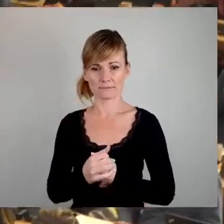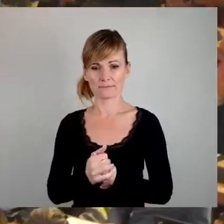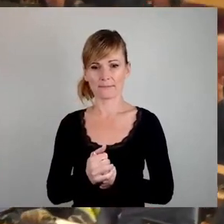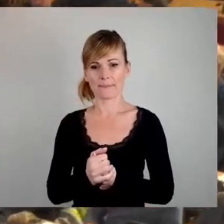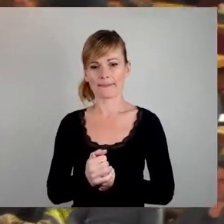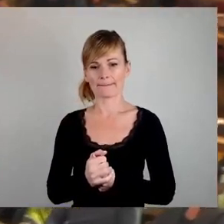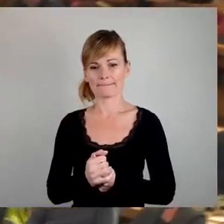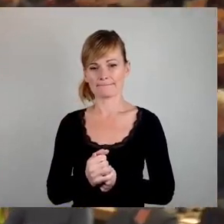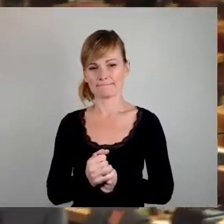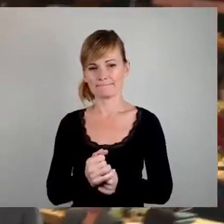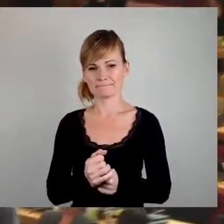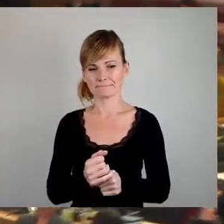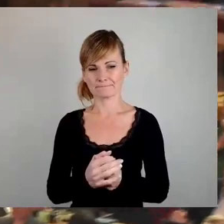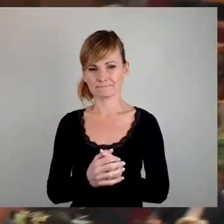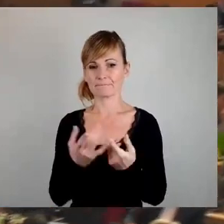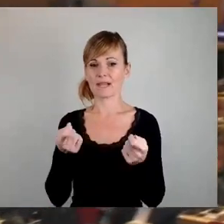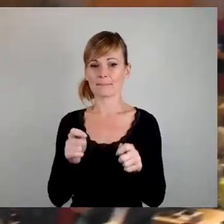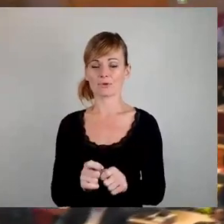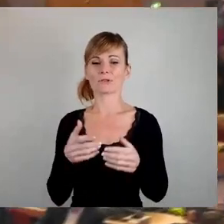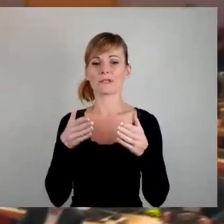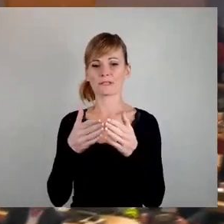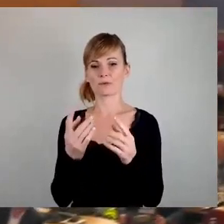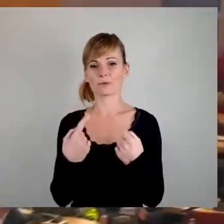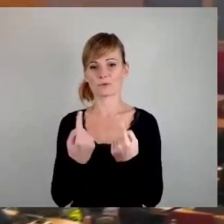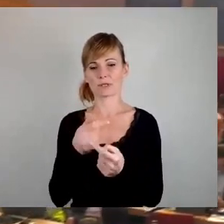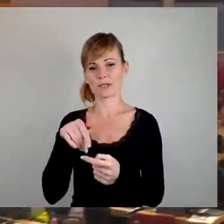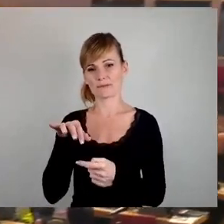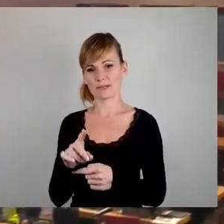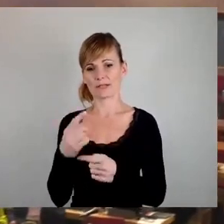Zum Abschluss der Fraktionsrunde, AfD-Fraktion, Herr Latzinski.